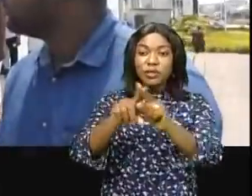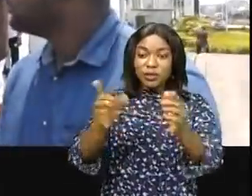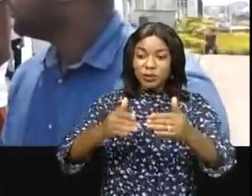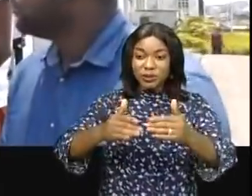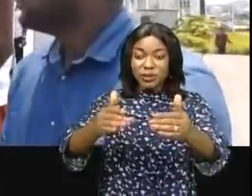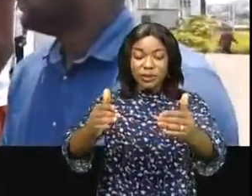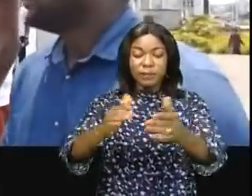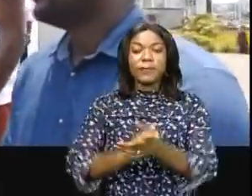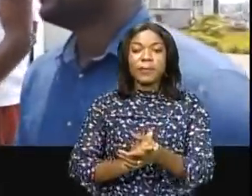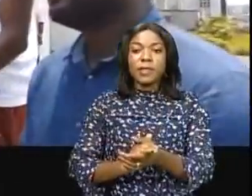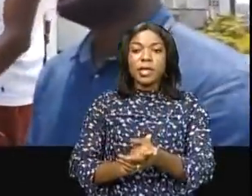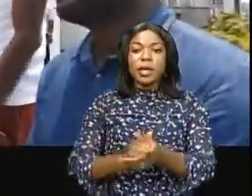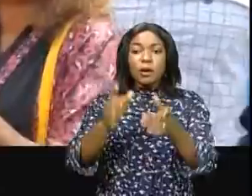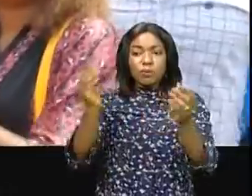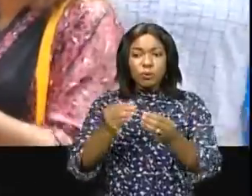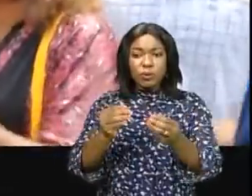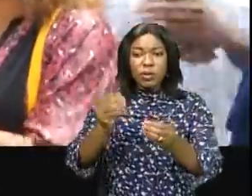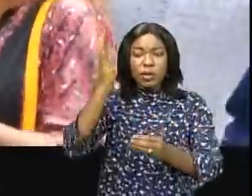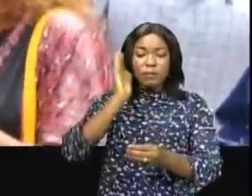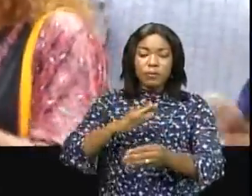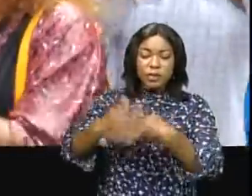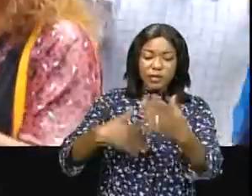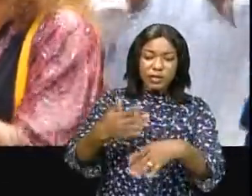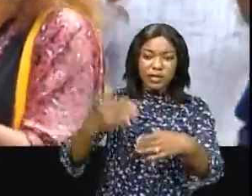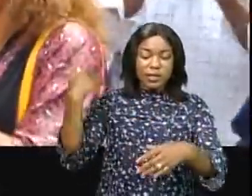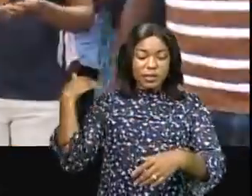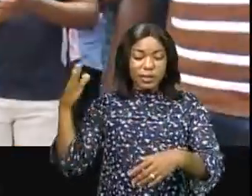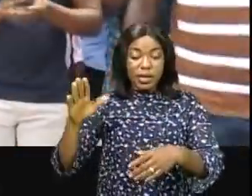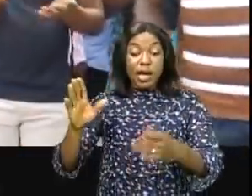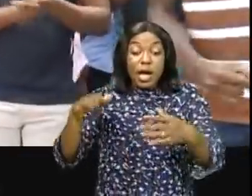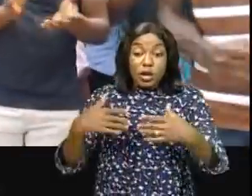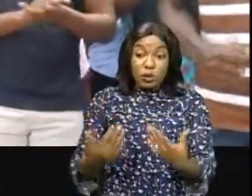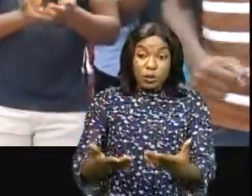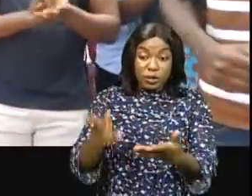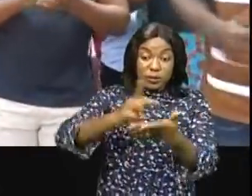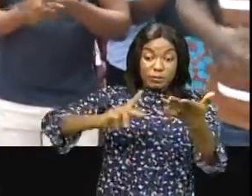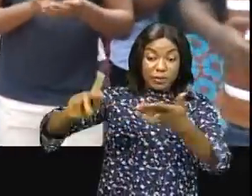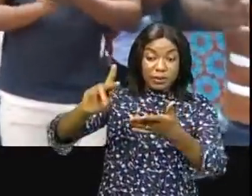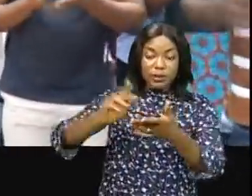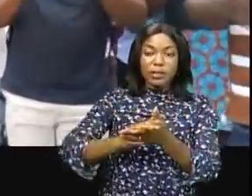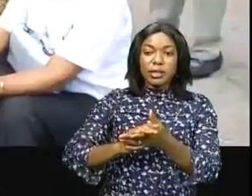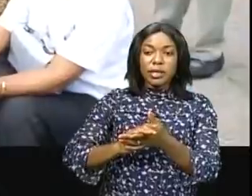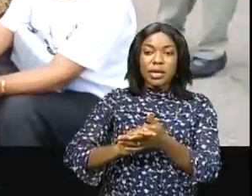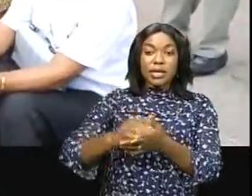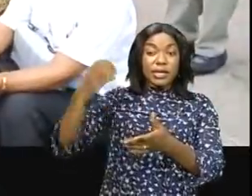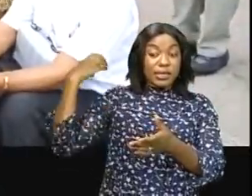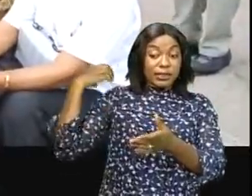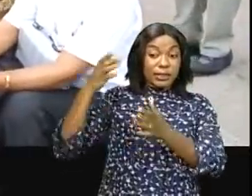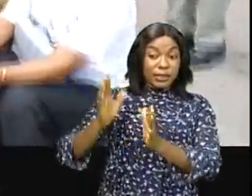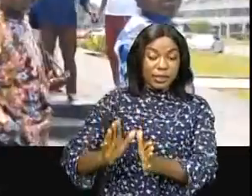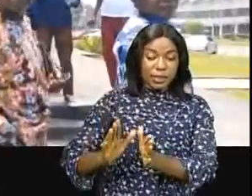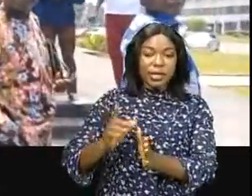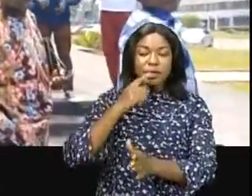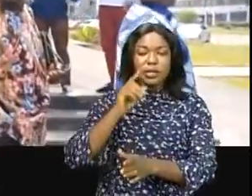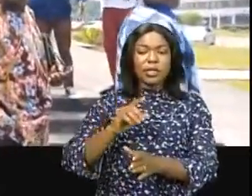'enviser et sans issue au détriment du bon fonctionnement du service de l'État. Alors qu'une partie de l'intersyndicale avait décidé la